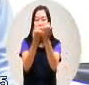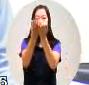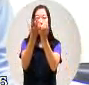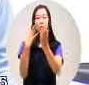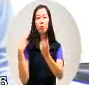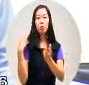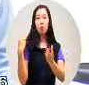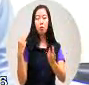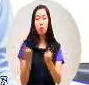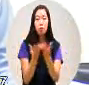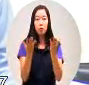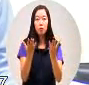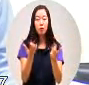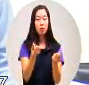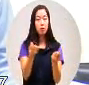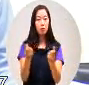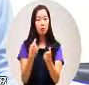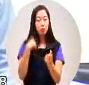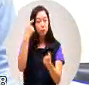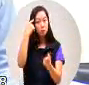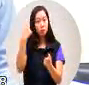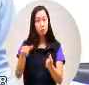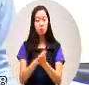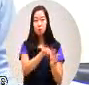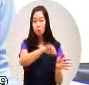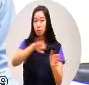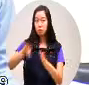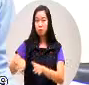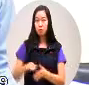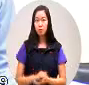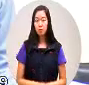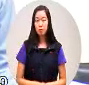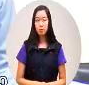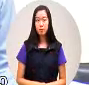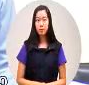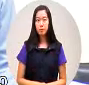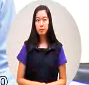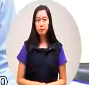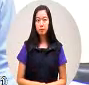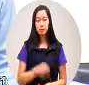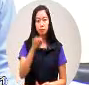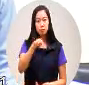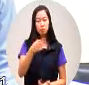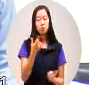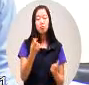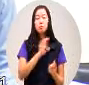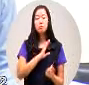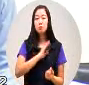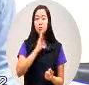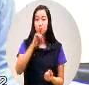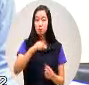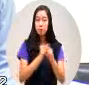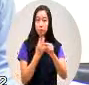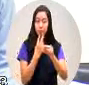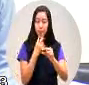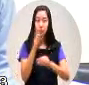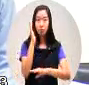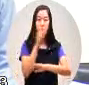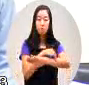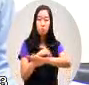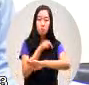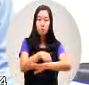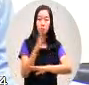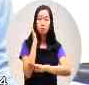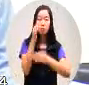那么我在想除了这个问题以外呢这个当然是中央的政策中